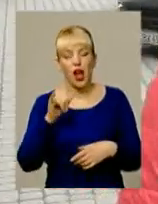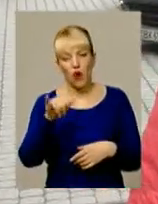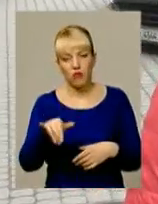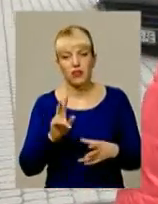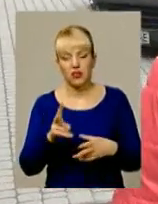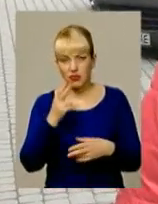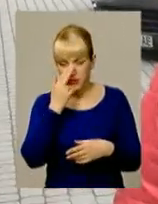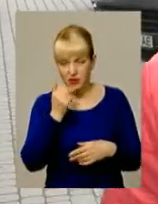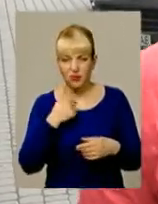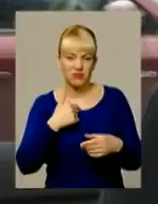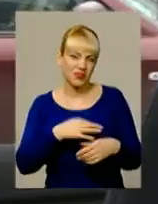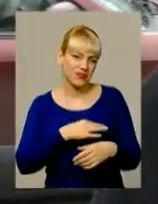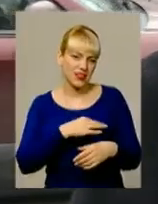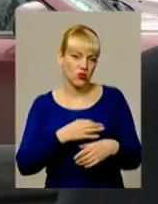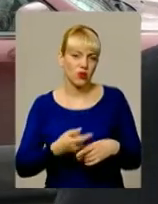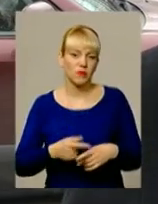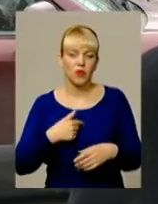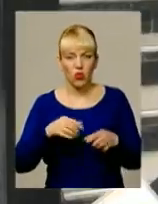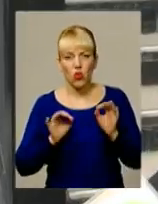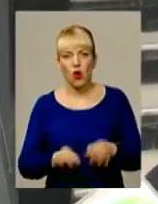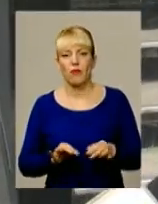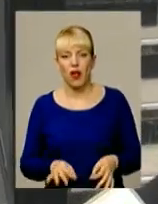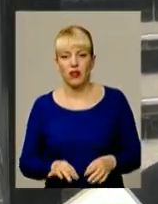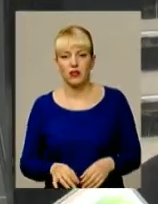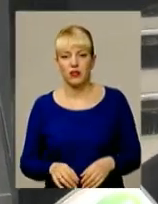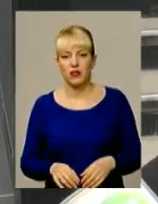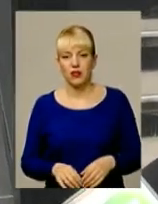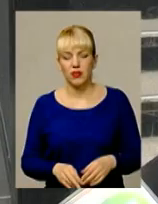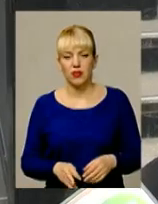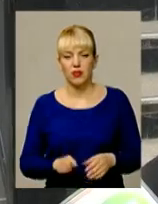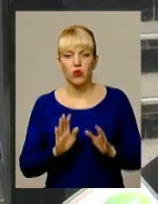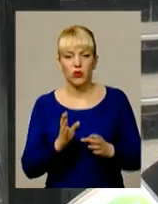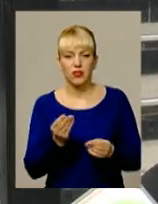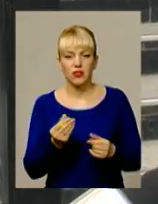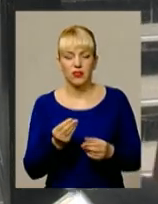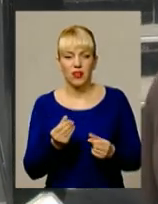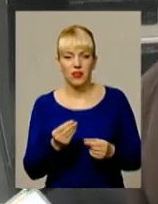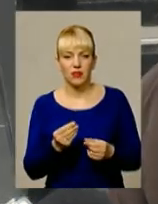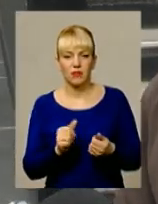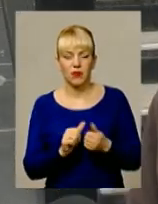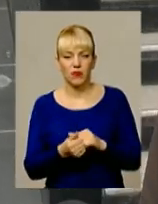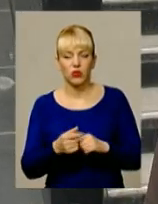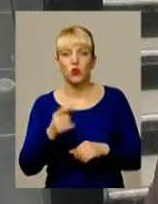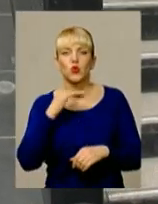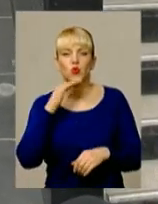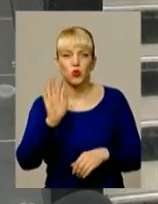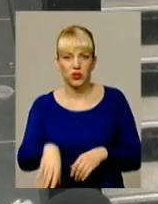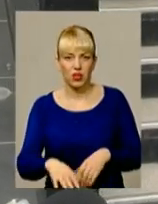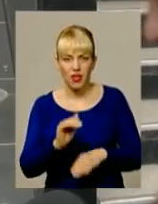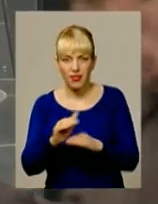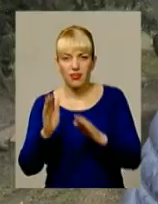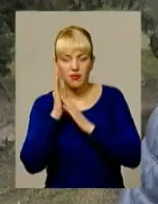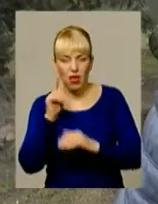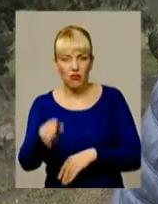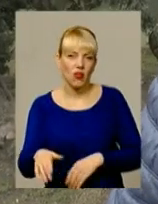Та мені теж якось одно. Нормально. Ми її тільки переводять. Поняли? Дурно є. Діти ще спять, вони давай.